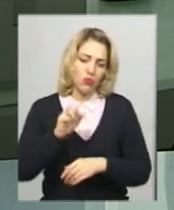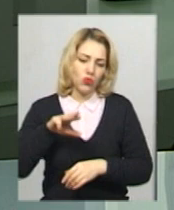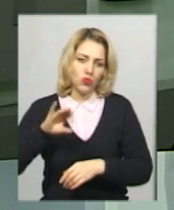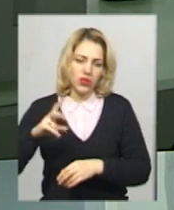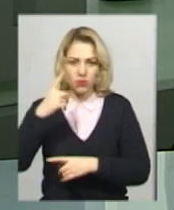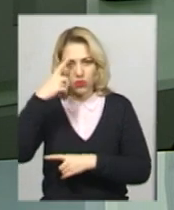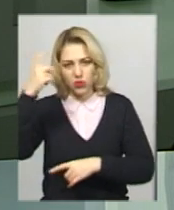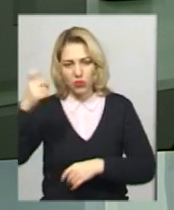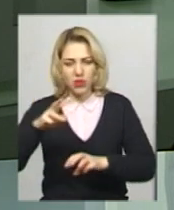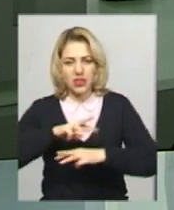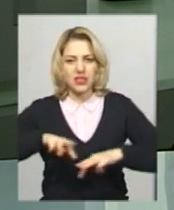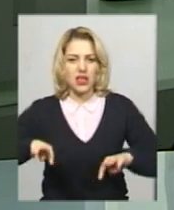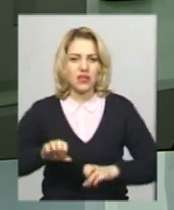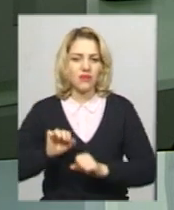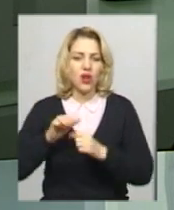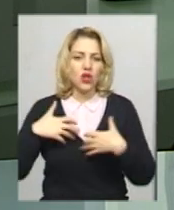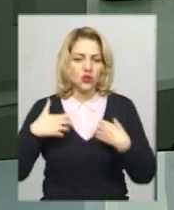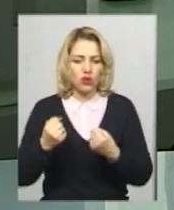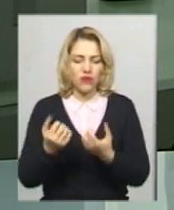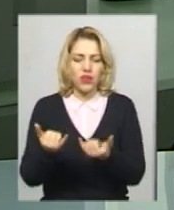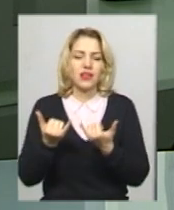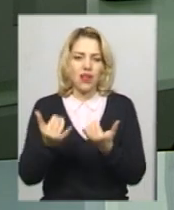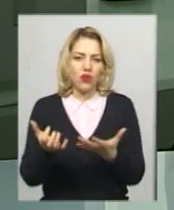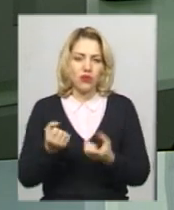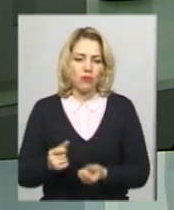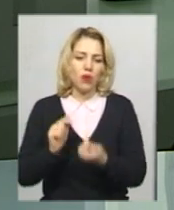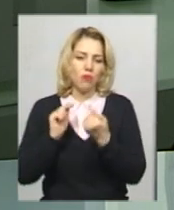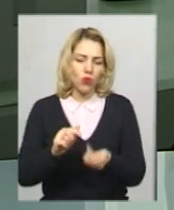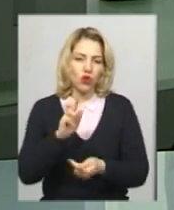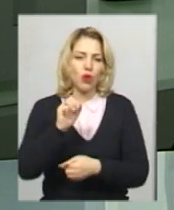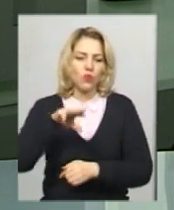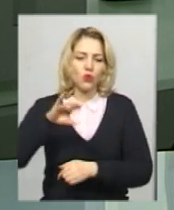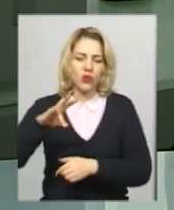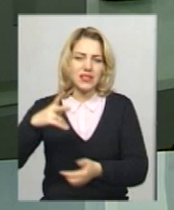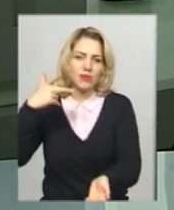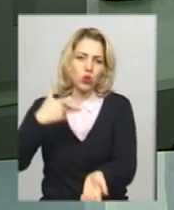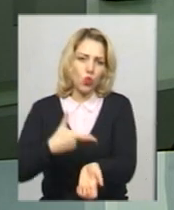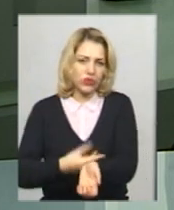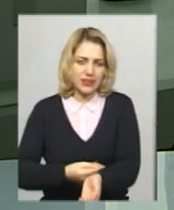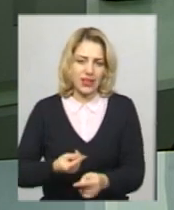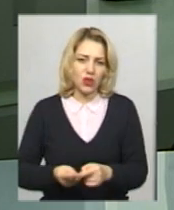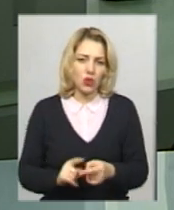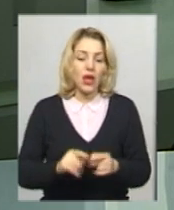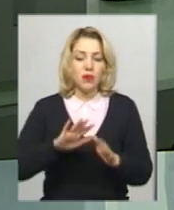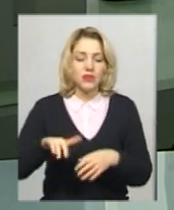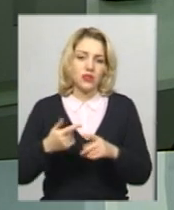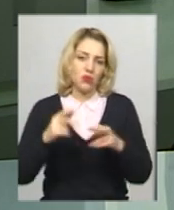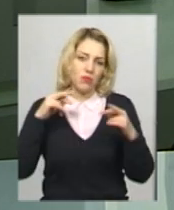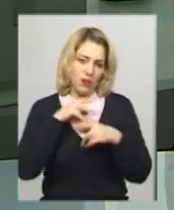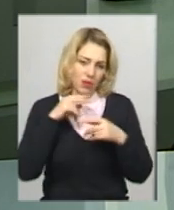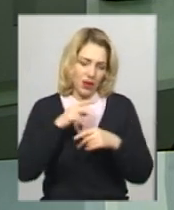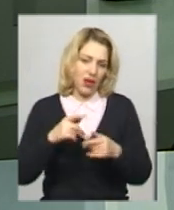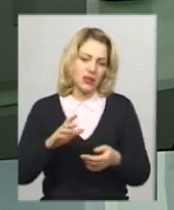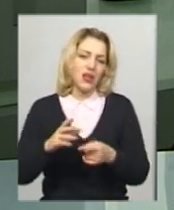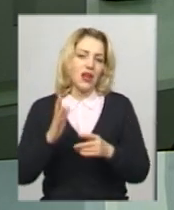Міністерства охорони здоров'я для отримання протиботулічного антиктоксину. Його й ввели подружжю після того, як препарат з Києва до